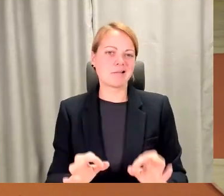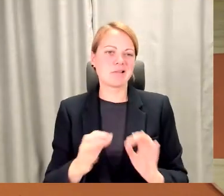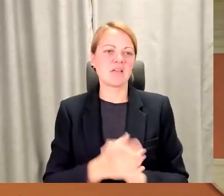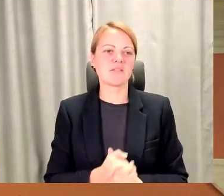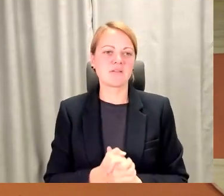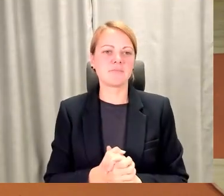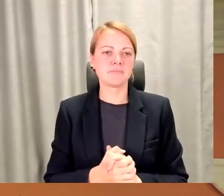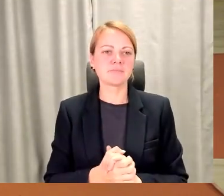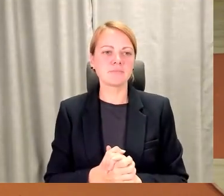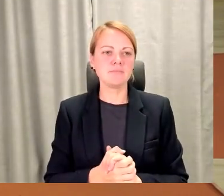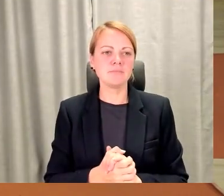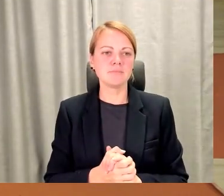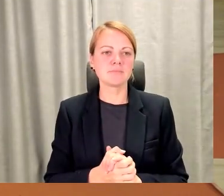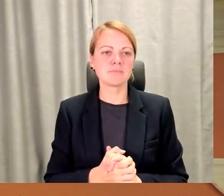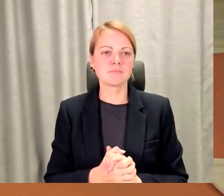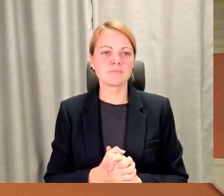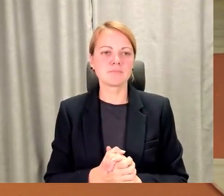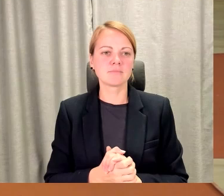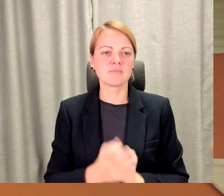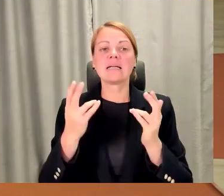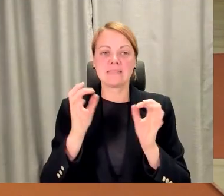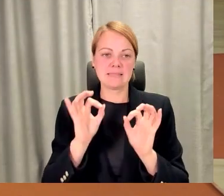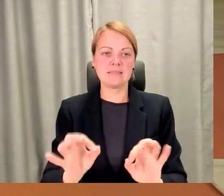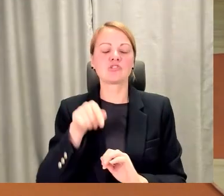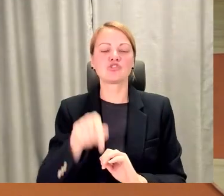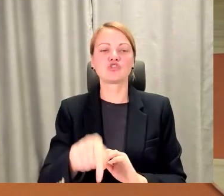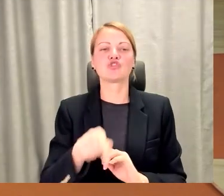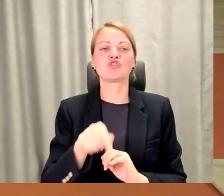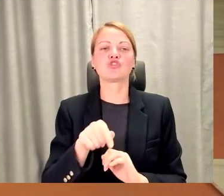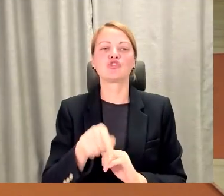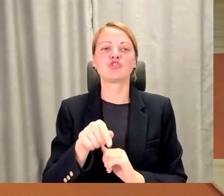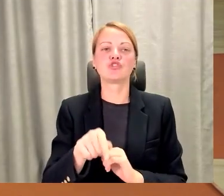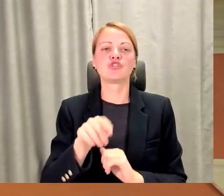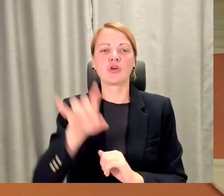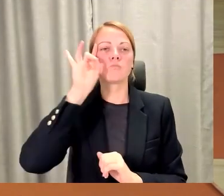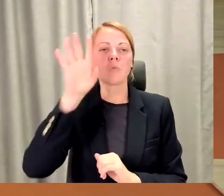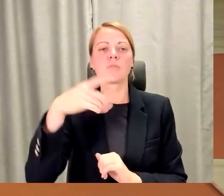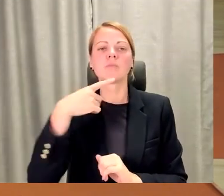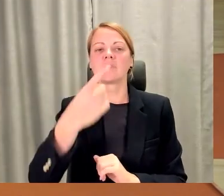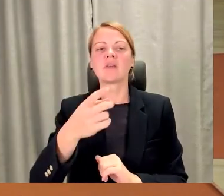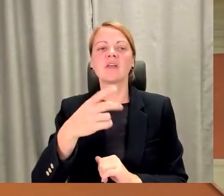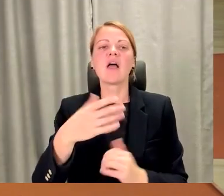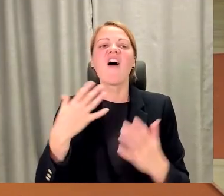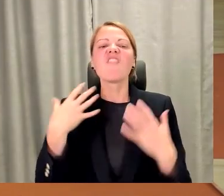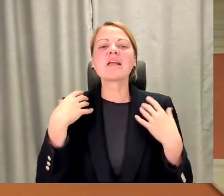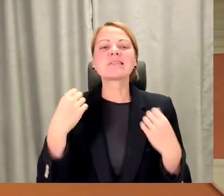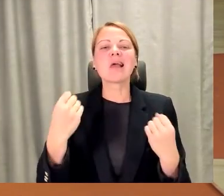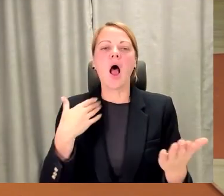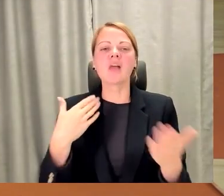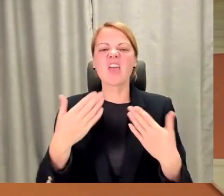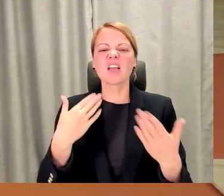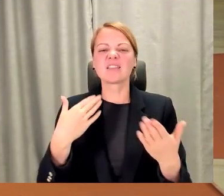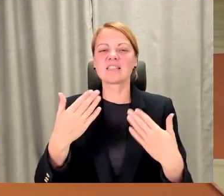Jā, šeit ir tāds populārs teiciens – veselīgas attiecības. Ja darba devēm ir tāda